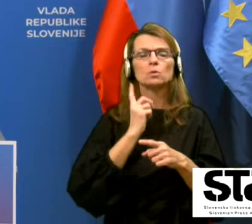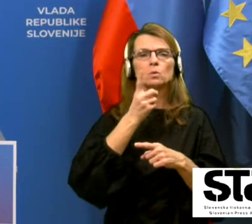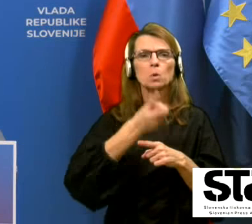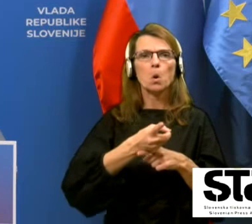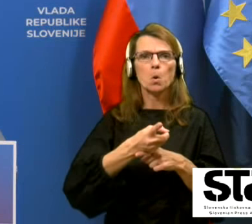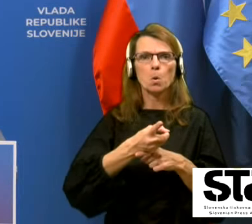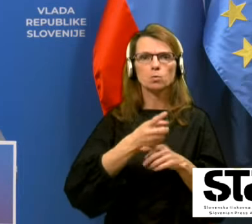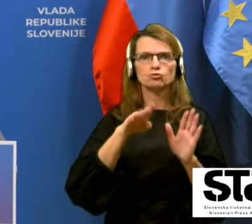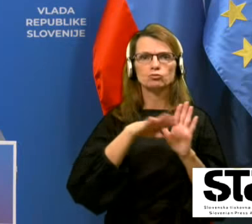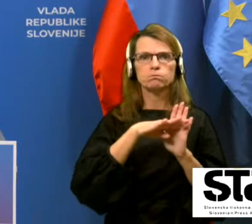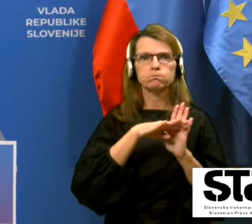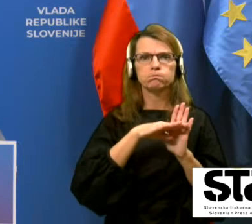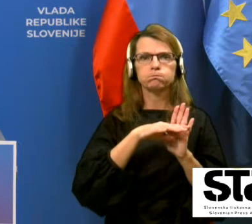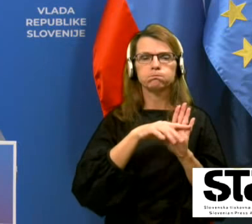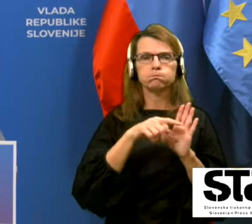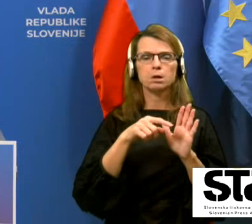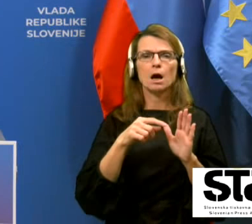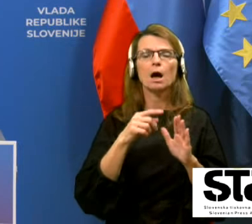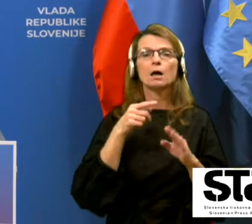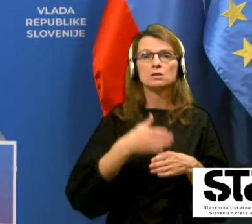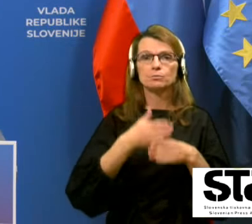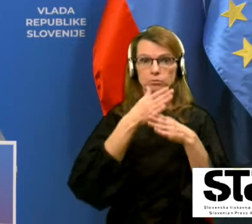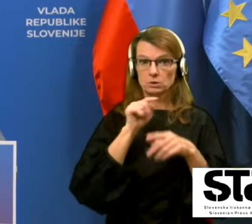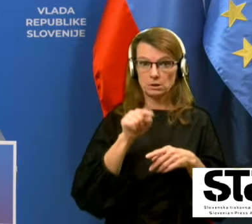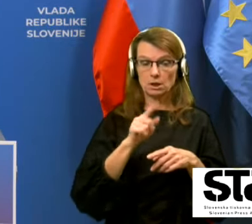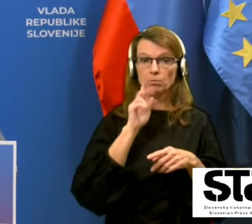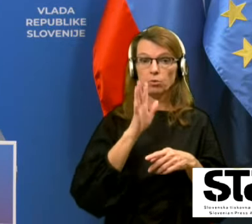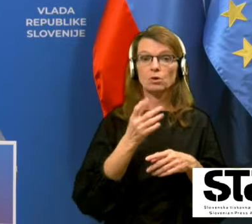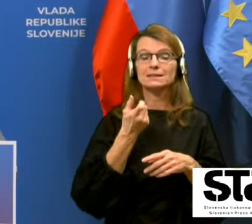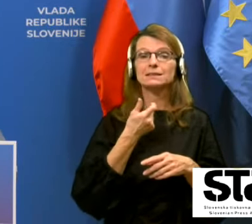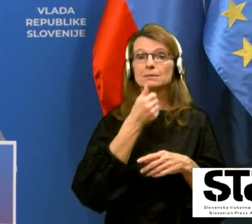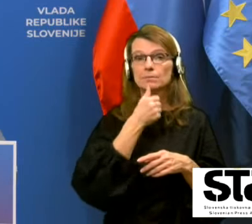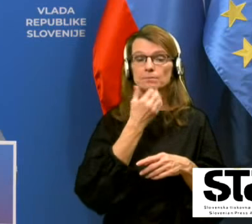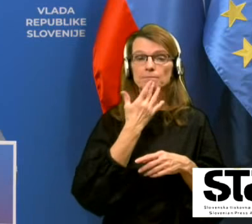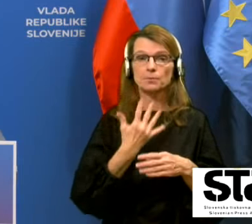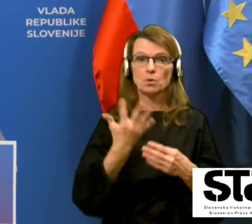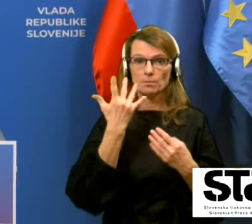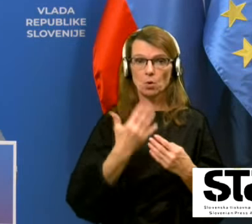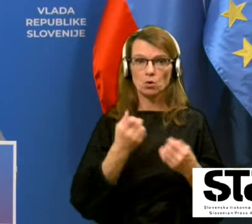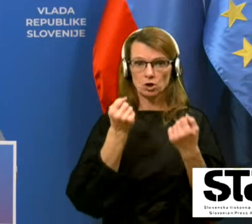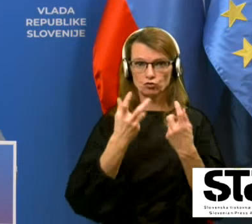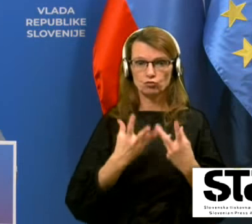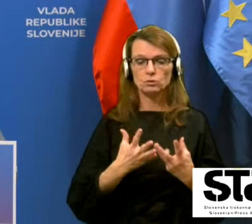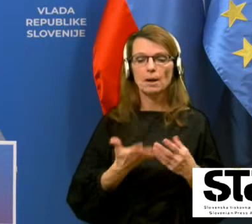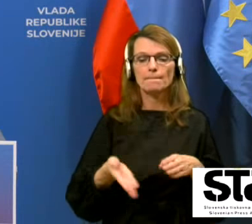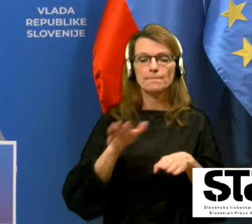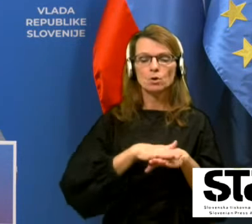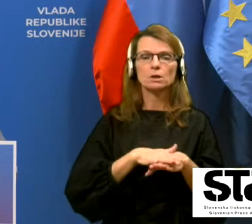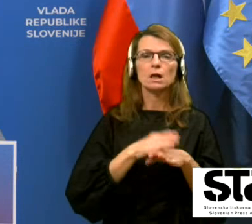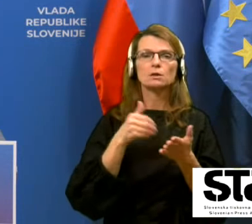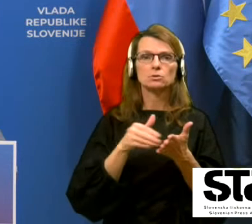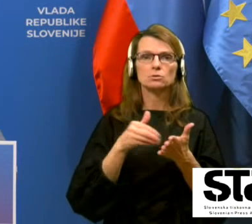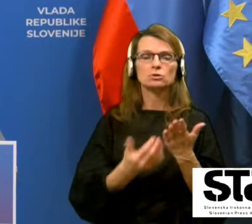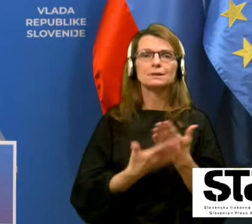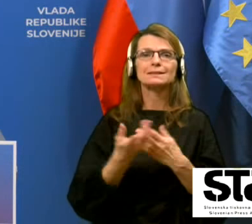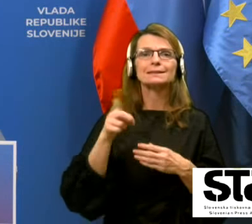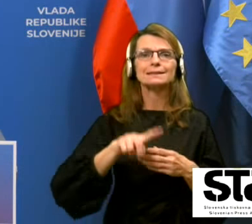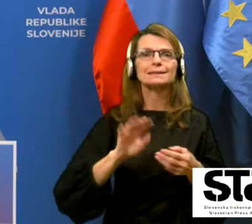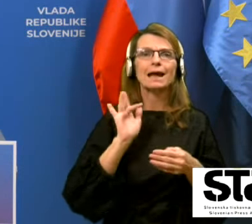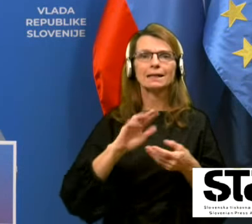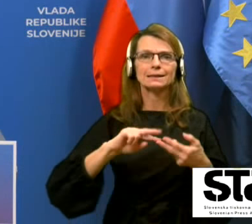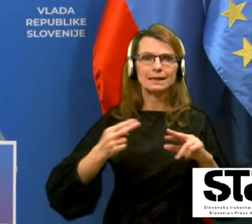s pomočjo katere bo država izproraču na krila stroške za hitre antigenske teste,